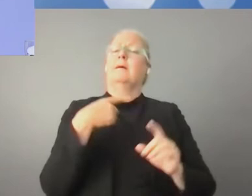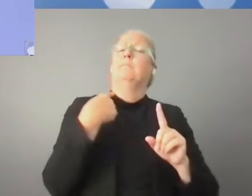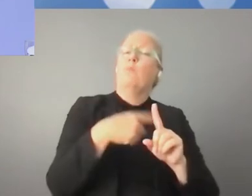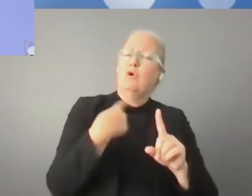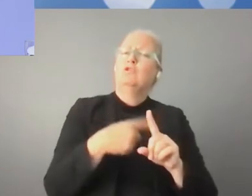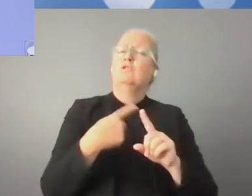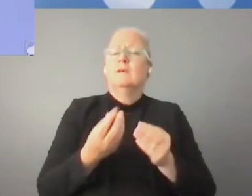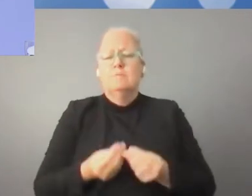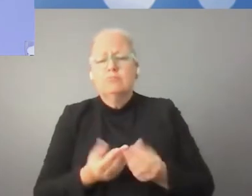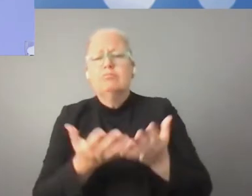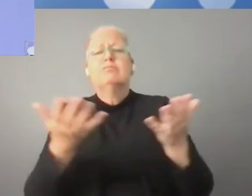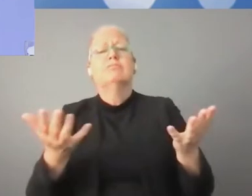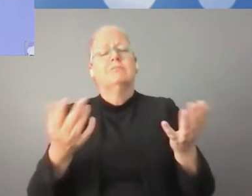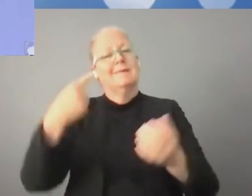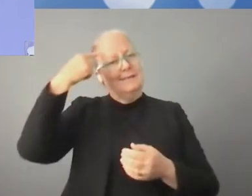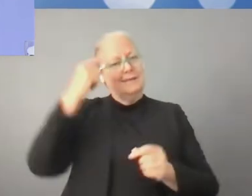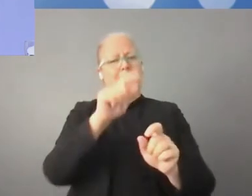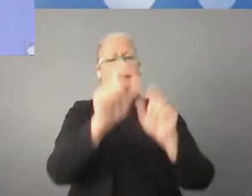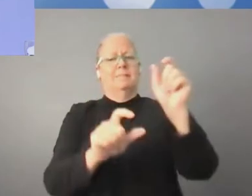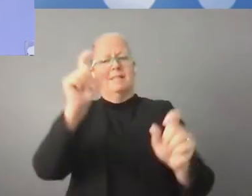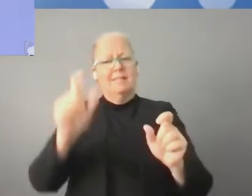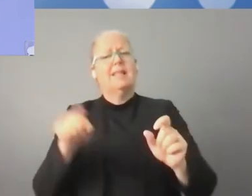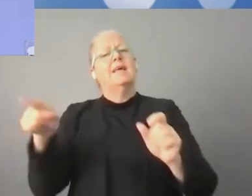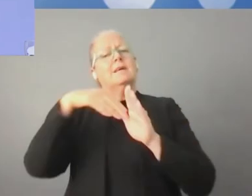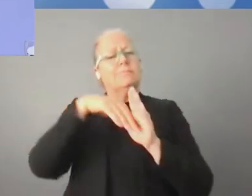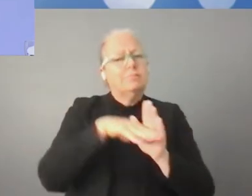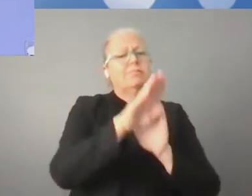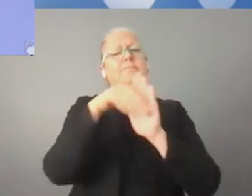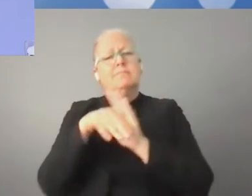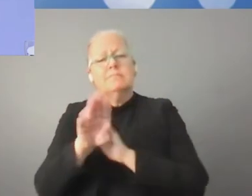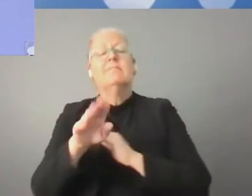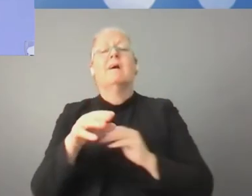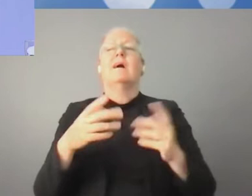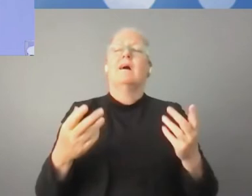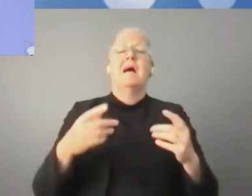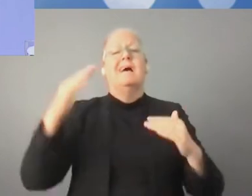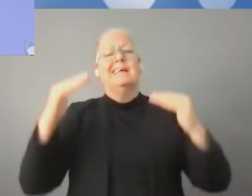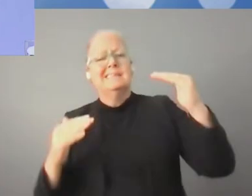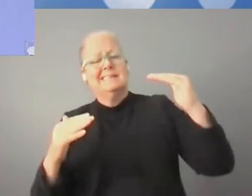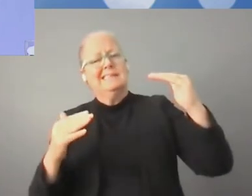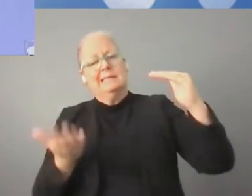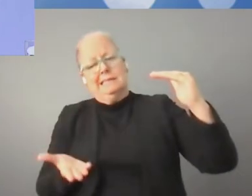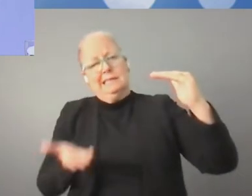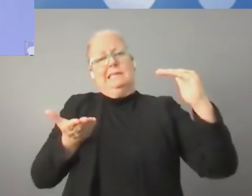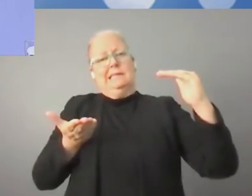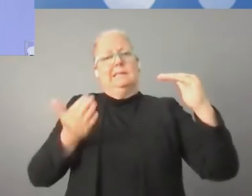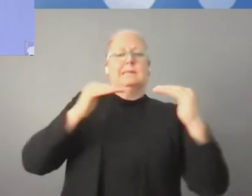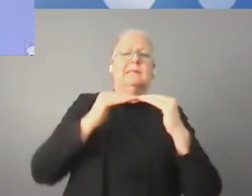technologiczne wykorzystywane były dla zapewnienia dobrostanu wszystkich ludzi, żeby